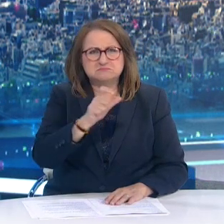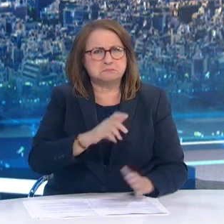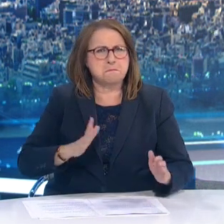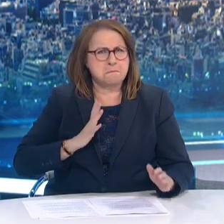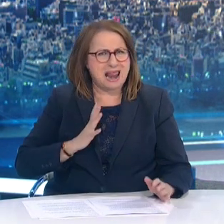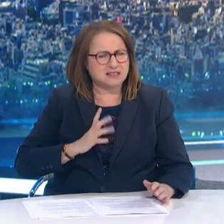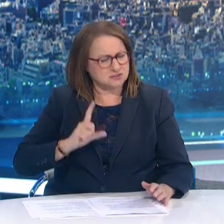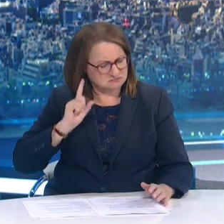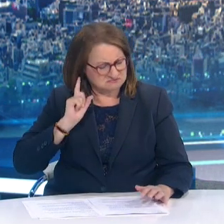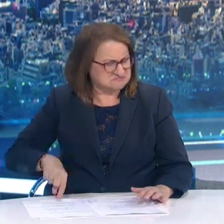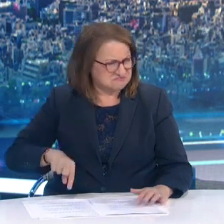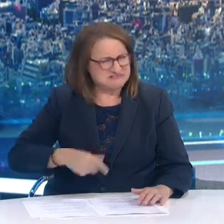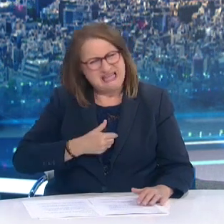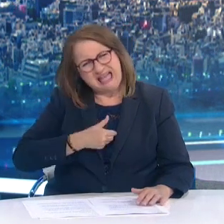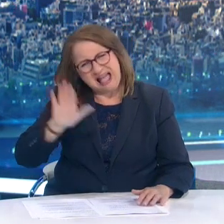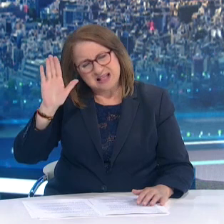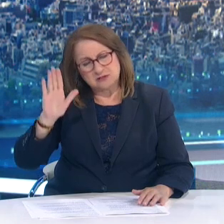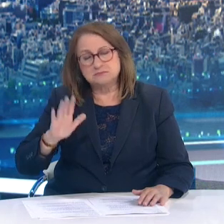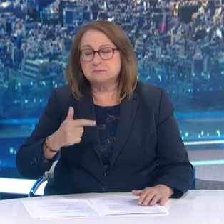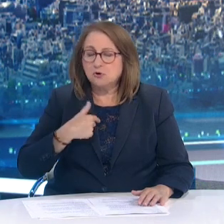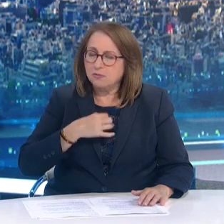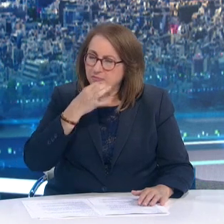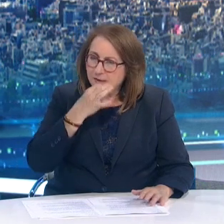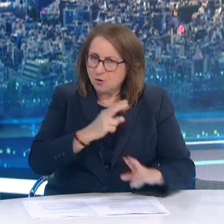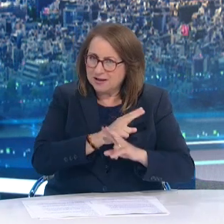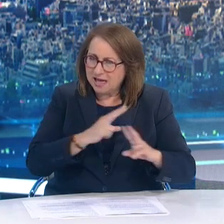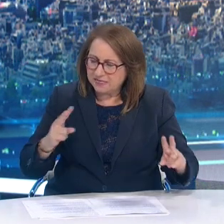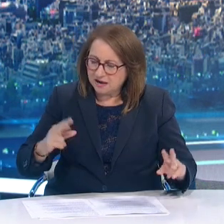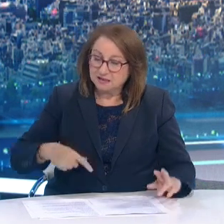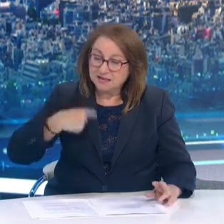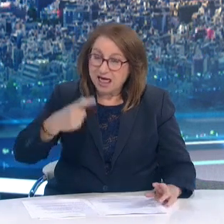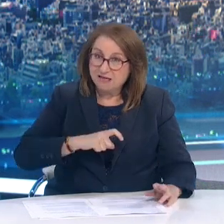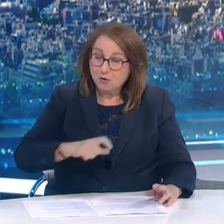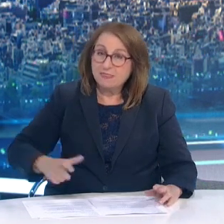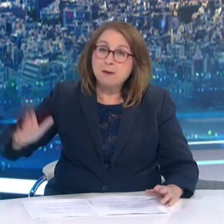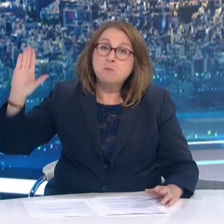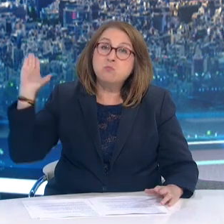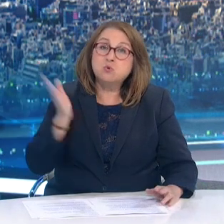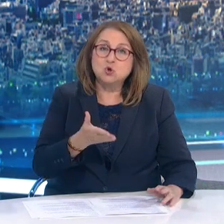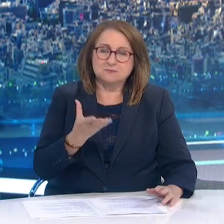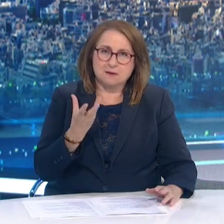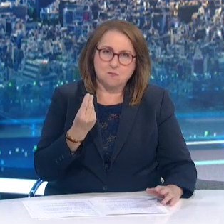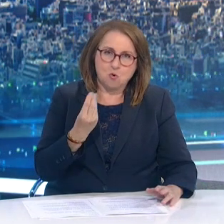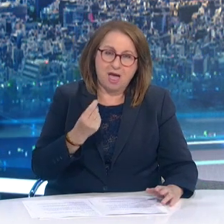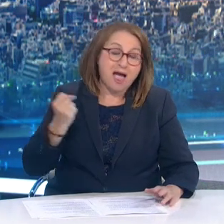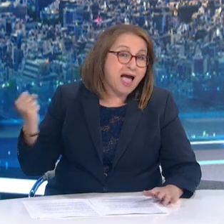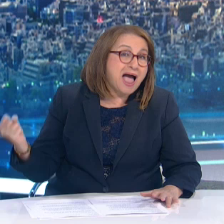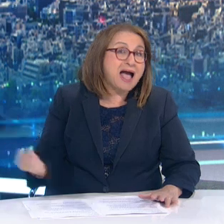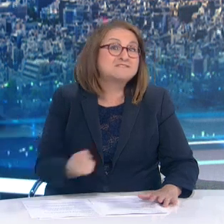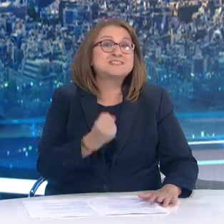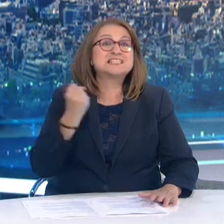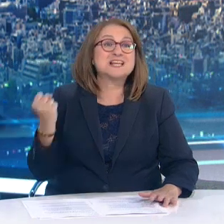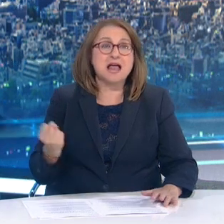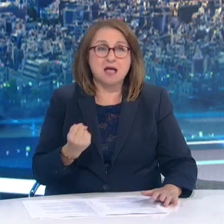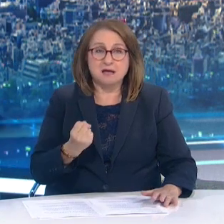ειδικό πλαίσιο εξαιρετικά αυστηρών κυρώσεων Που θα ανακοινωθεί την επόμενη εβδομάδα Και θα αφορά τόσο τους επιχειρηματίες όσο και τους